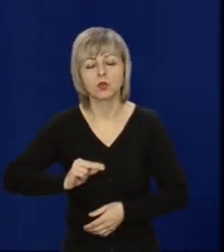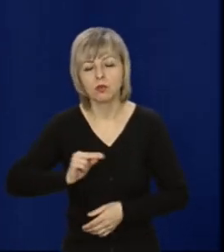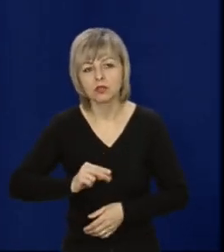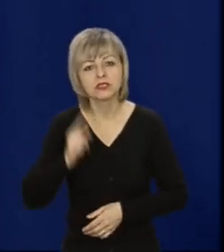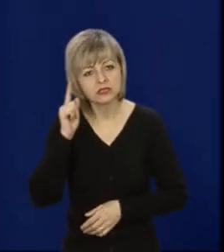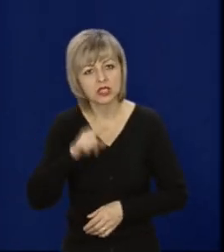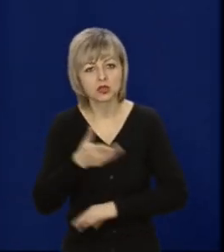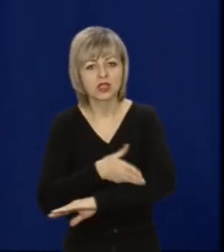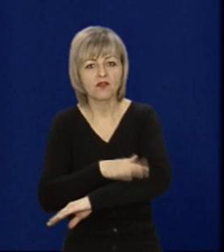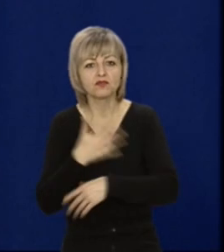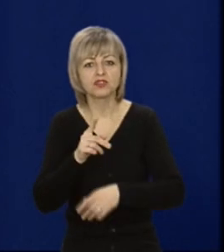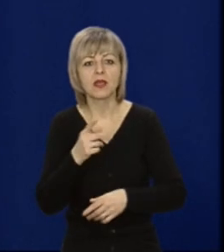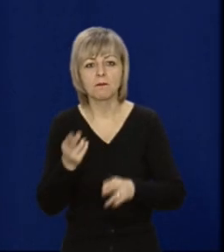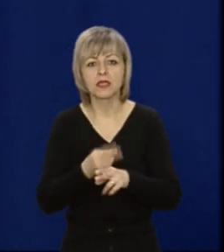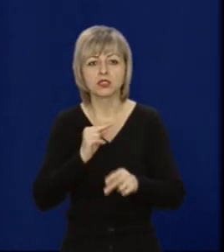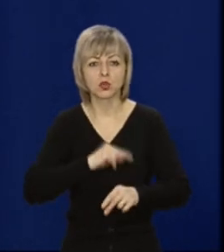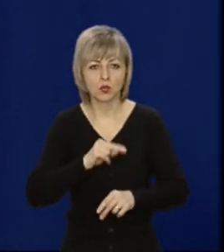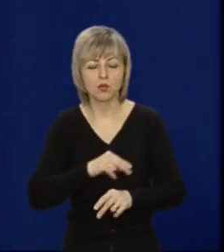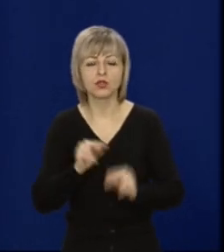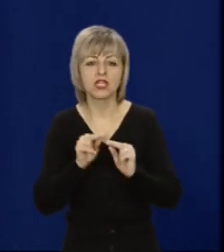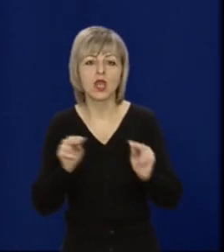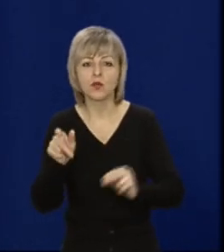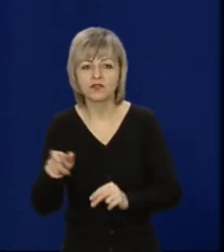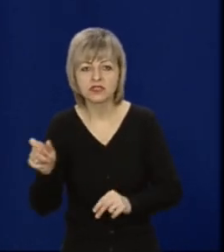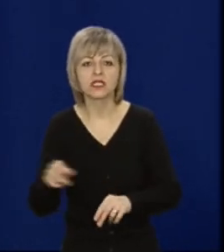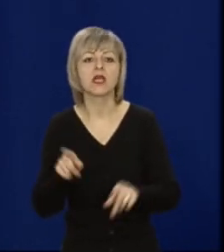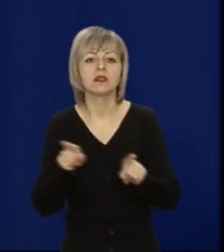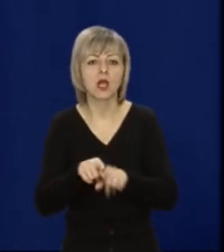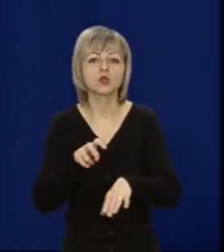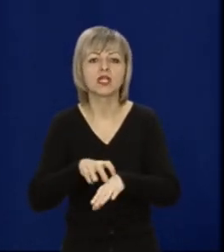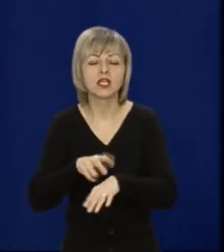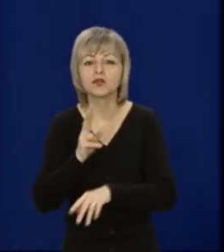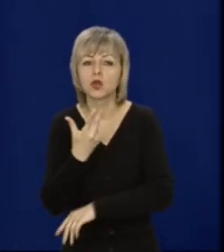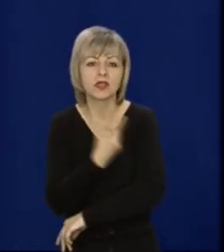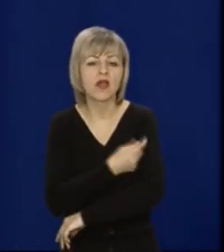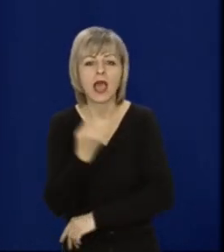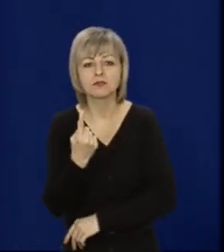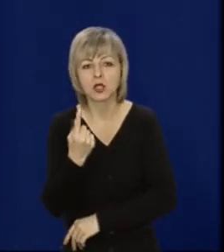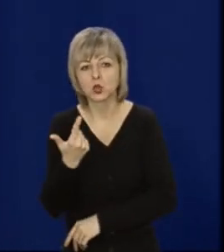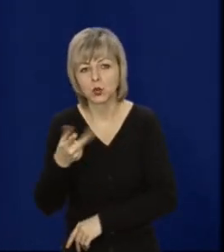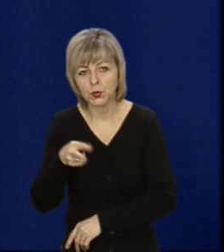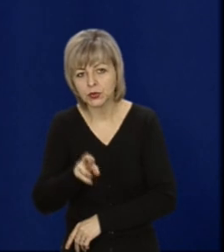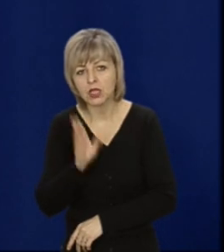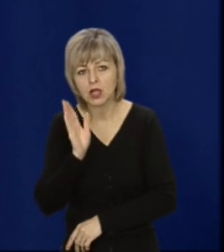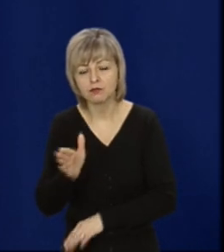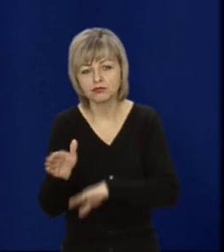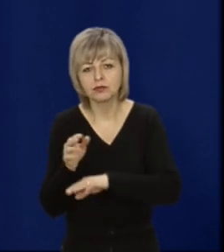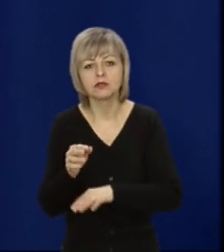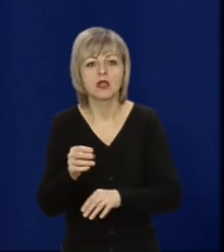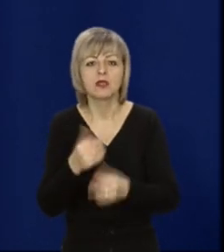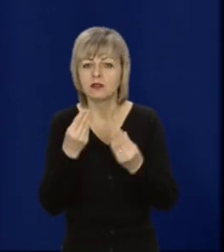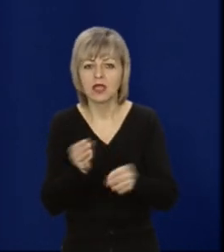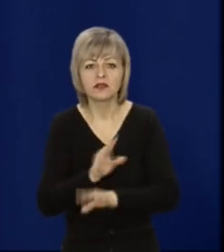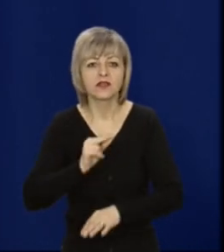що на Волині вже відсторонили освітян, відсторонюють лікарів, які не вакциновані, а з 1 грудня почнуть відстороняти працівників